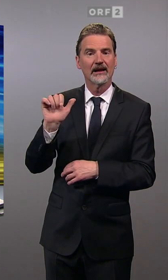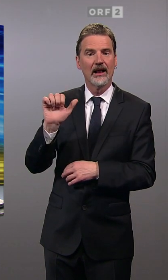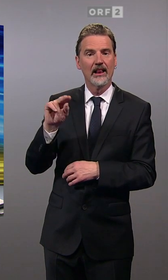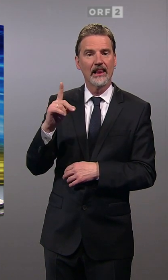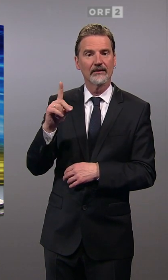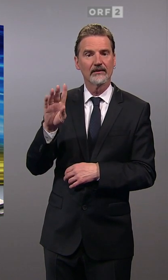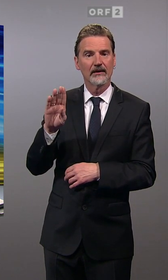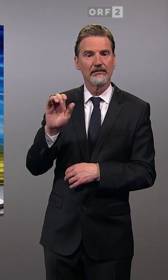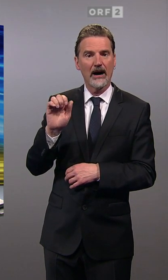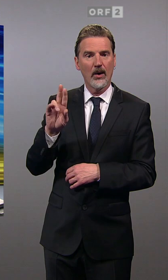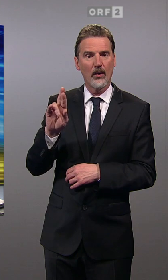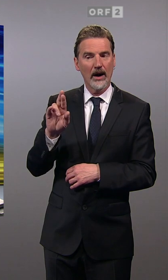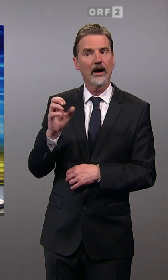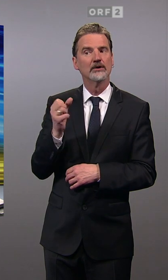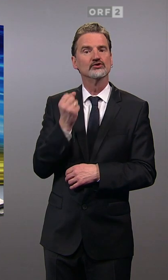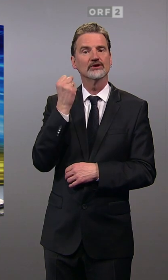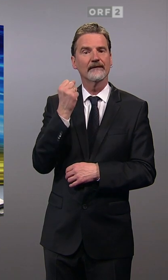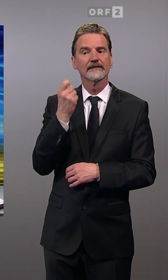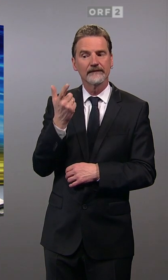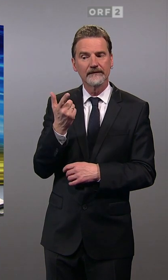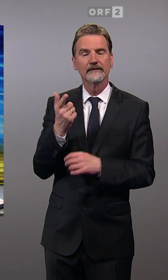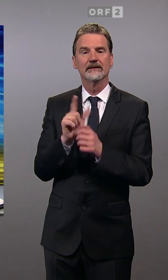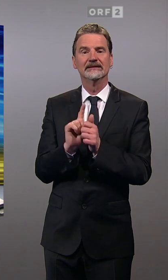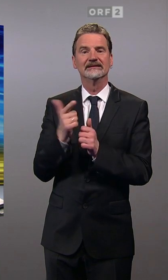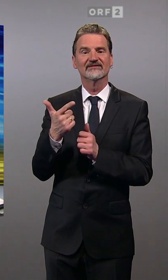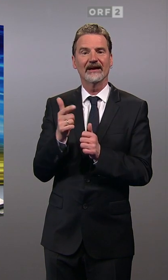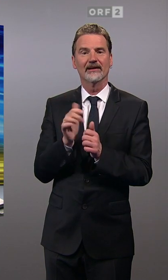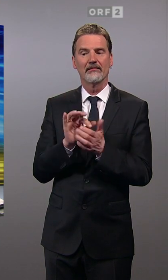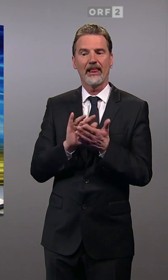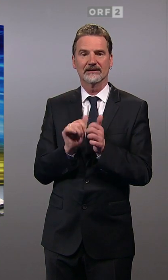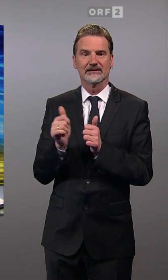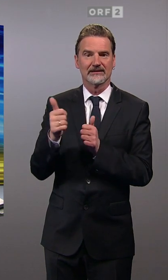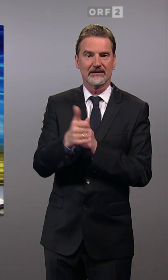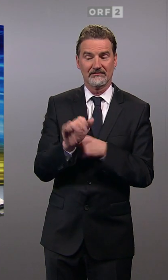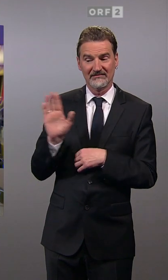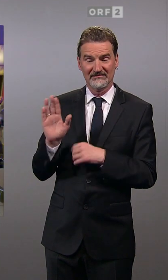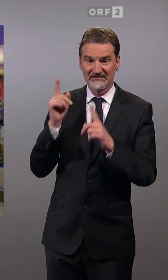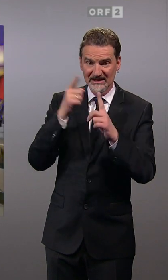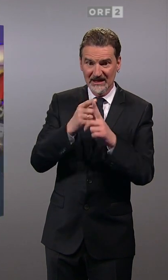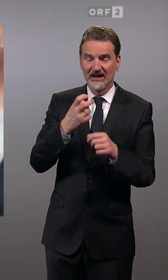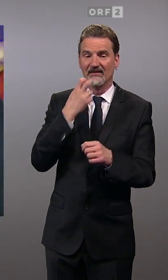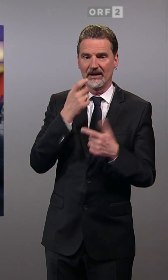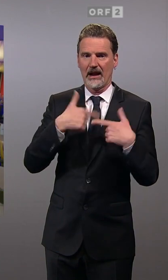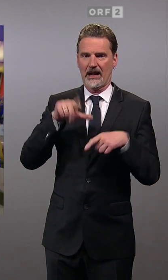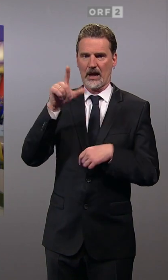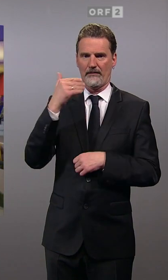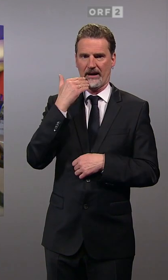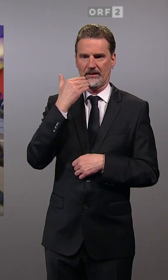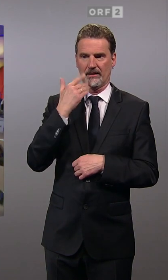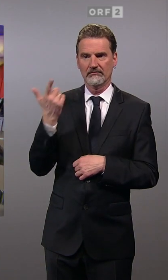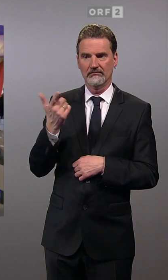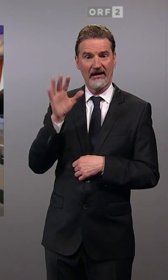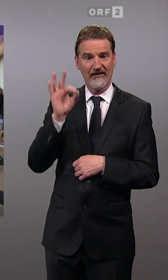zu überholen und auf Platz 2 vorzurücken. Sein erklärtes Ziel ist es, Landeshauptmann zu werden. Die Freiheitlichen in